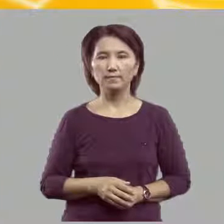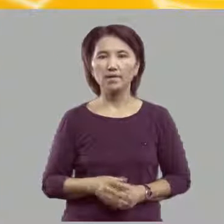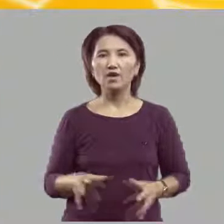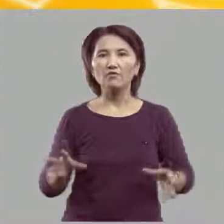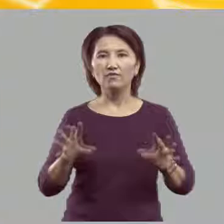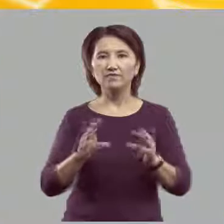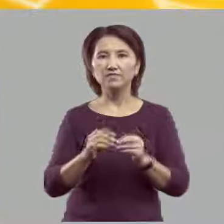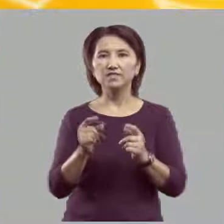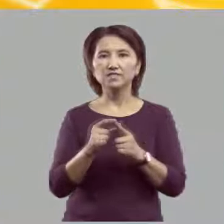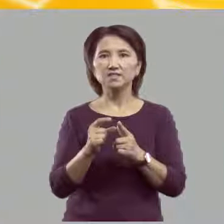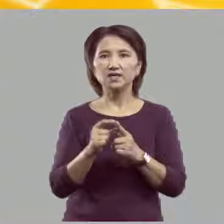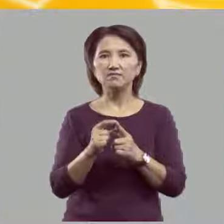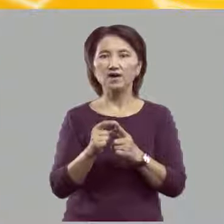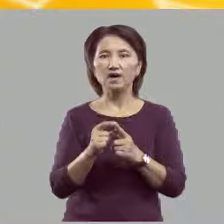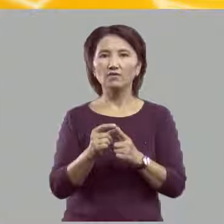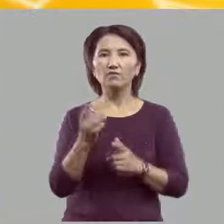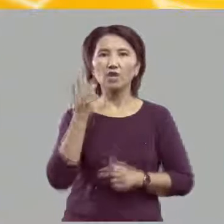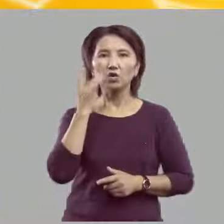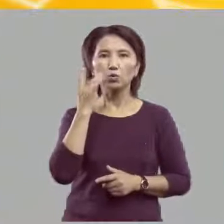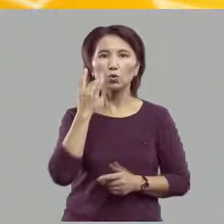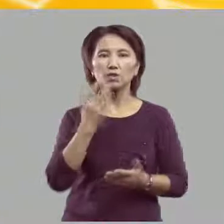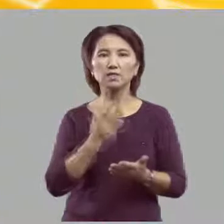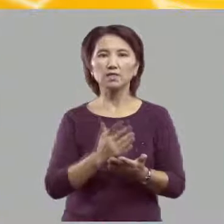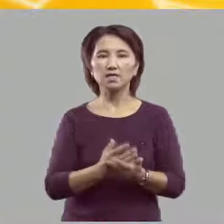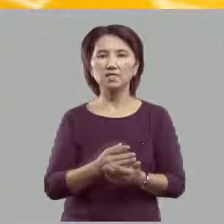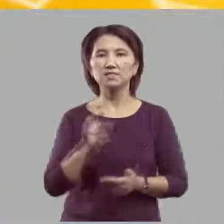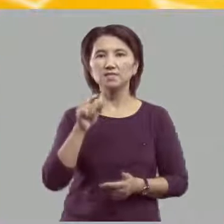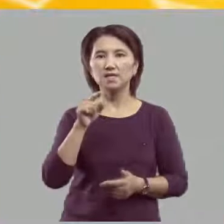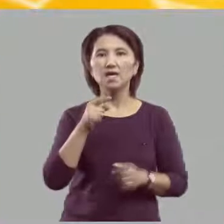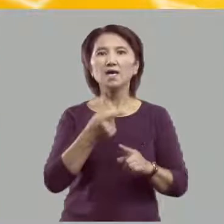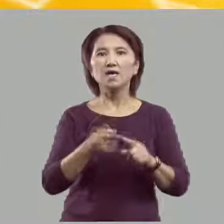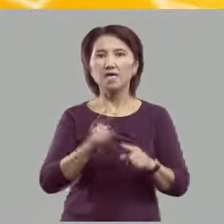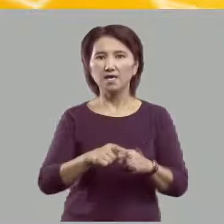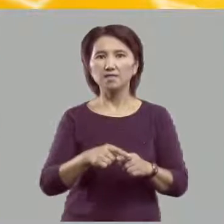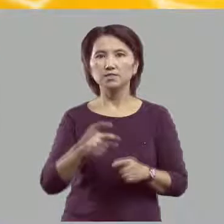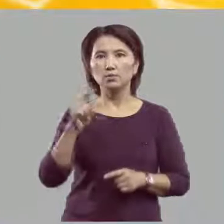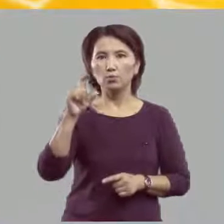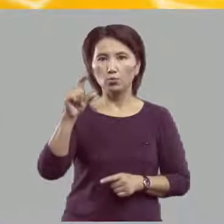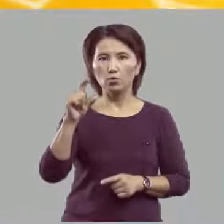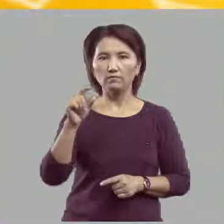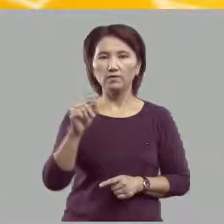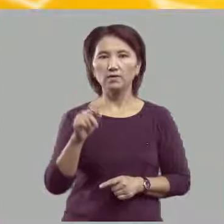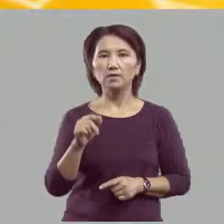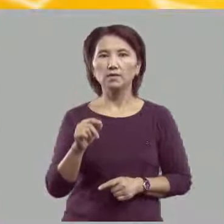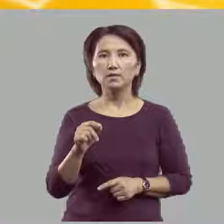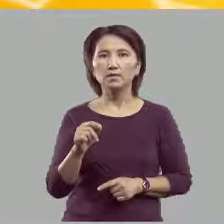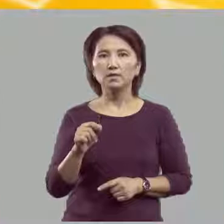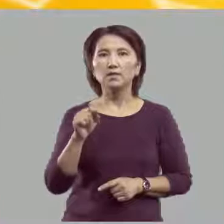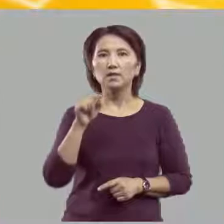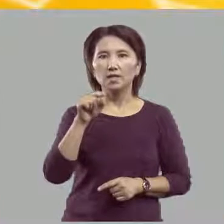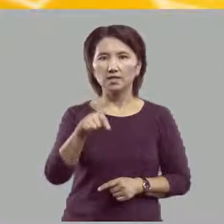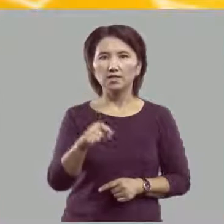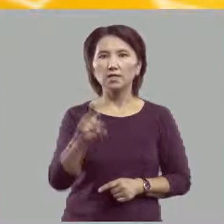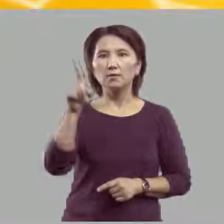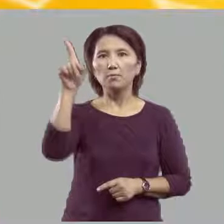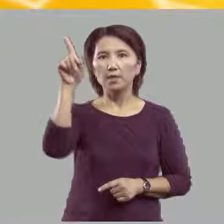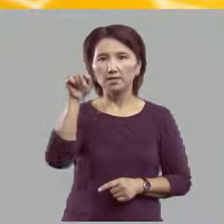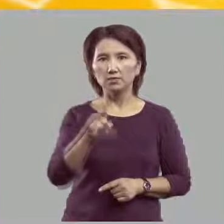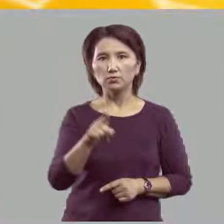Во всех словах, в которых есть эти буквы, на них падает ударение.